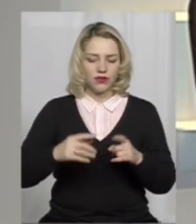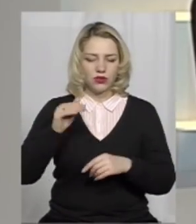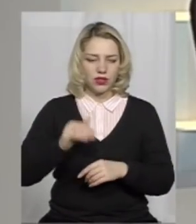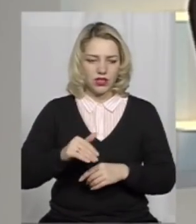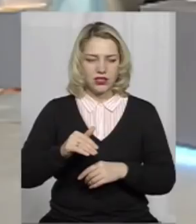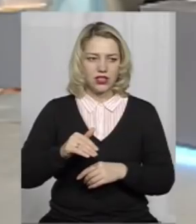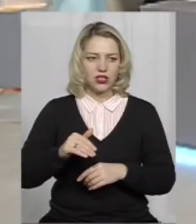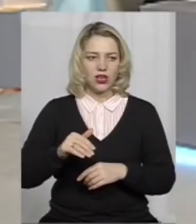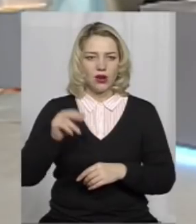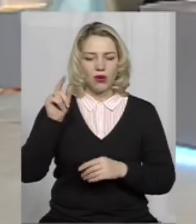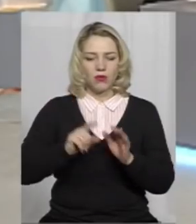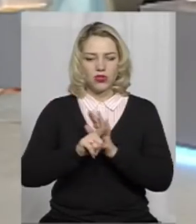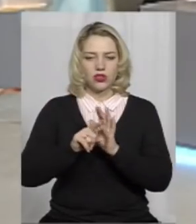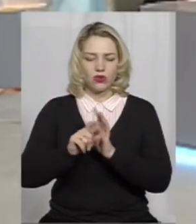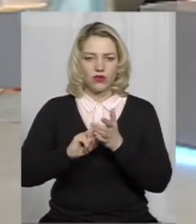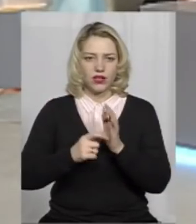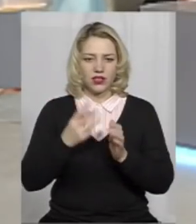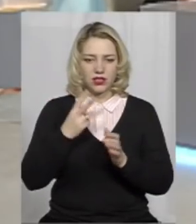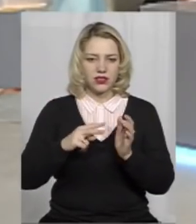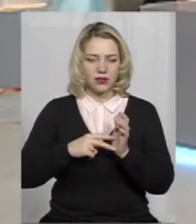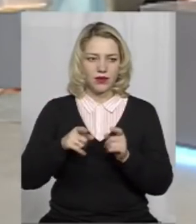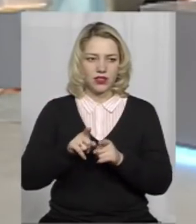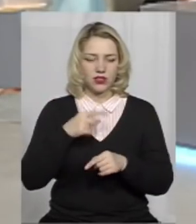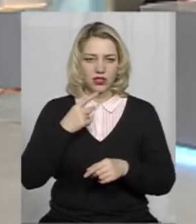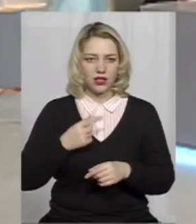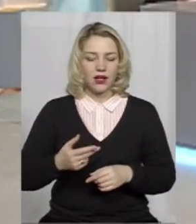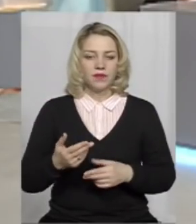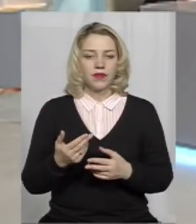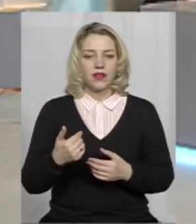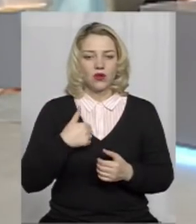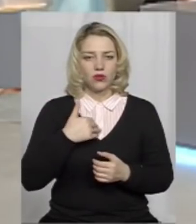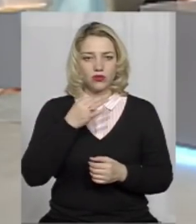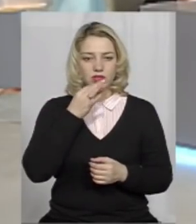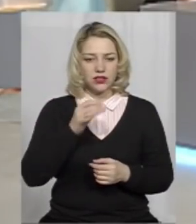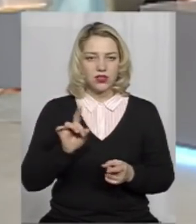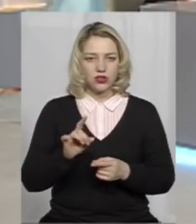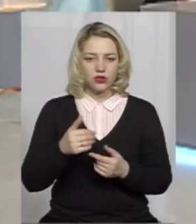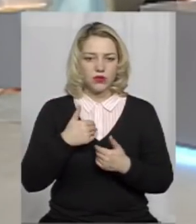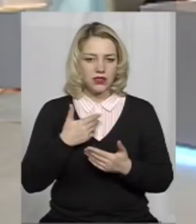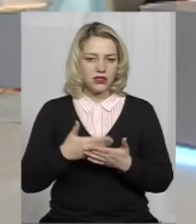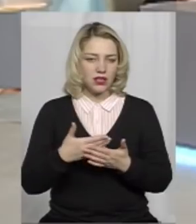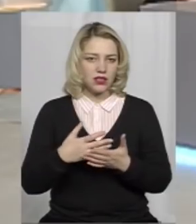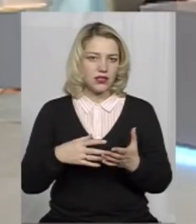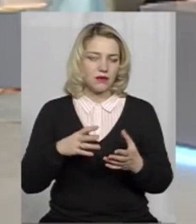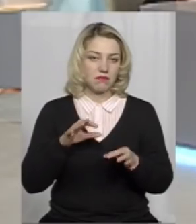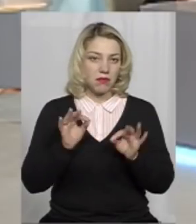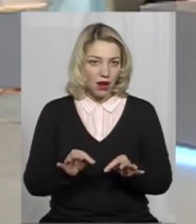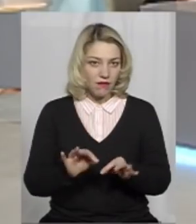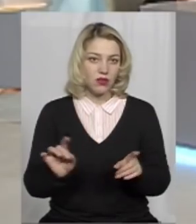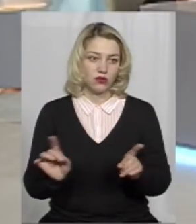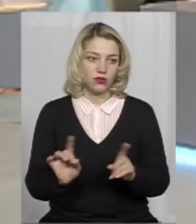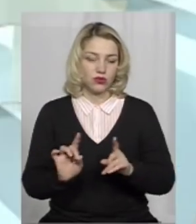початкових класів. 37 ви кажете за ріструвано. Так, Я хочу сказати, що мені здається абсолютно правильним, що